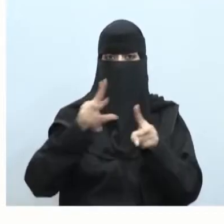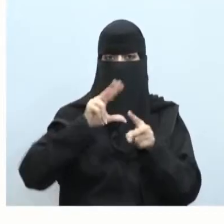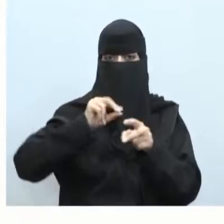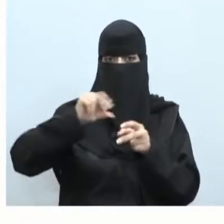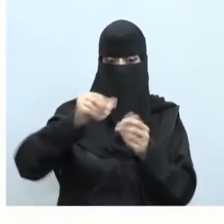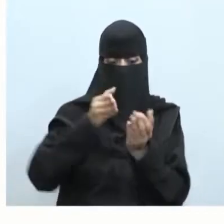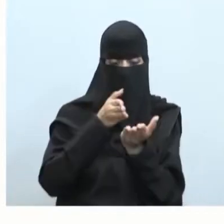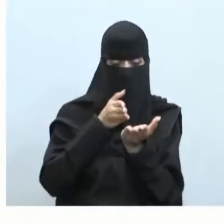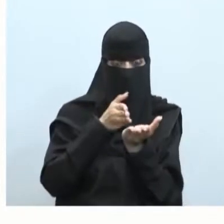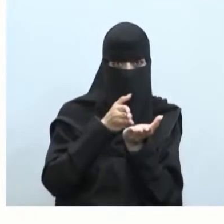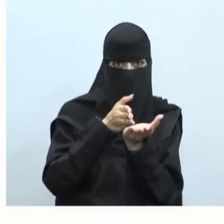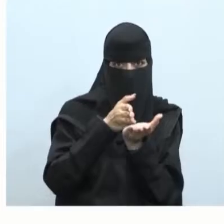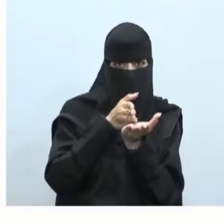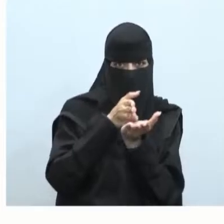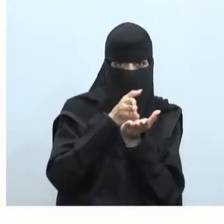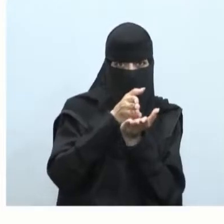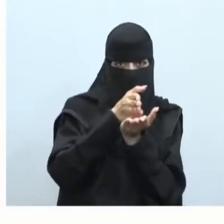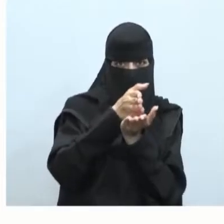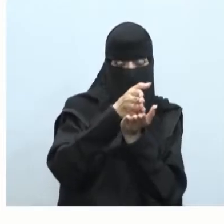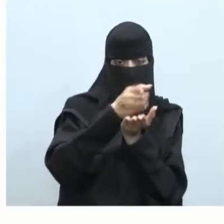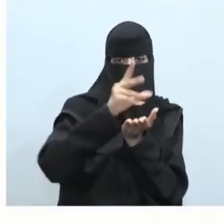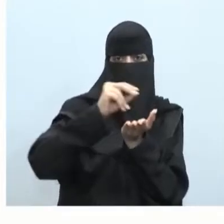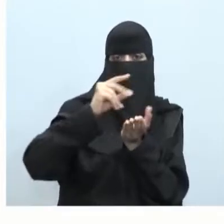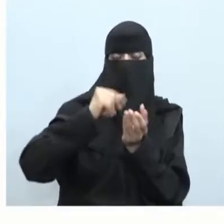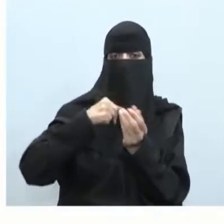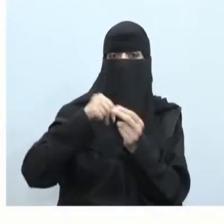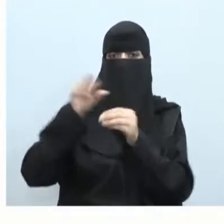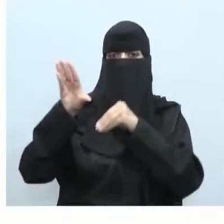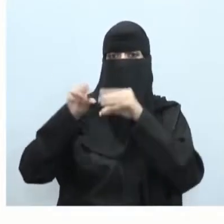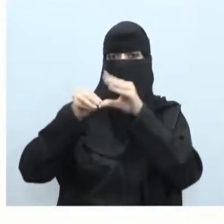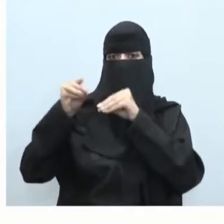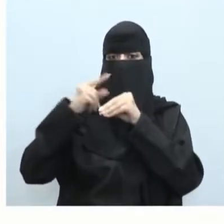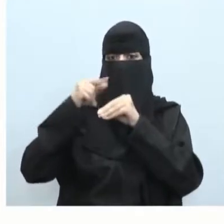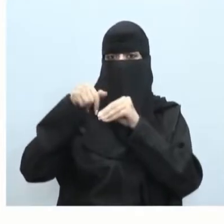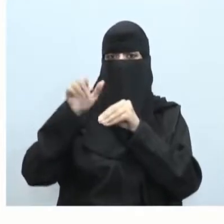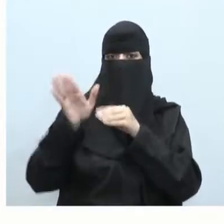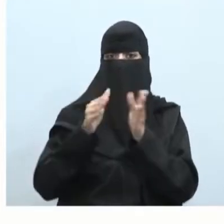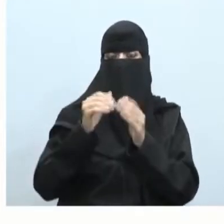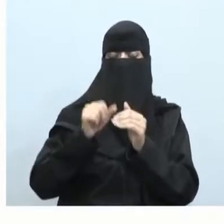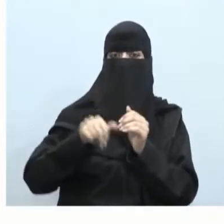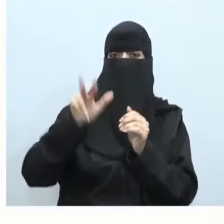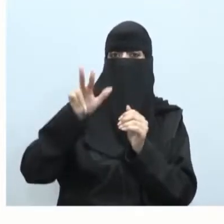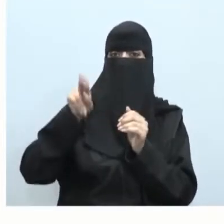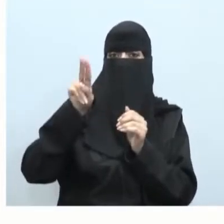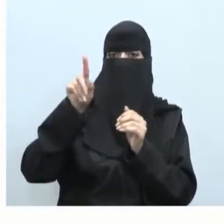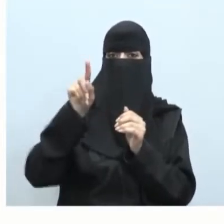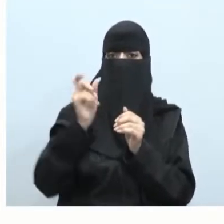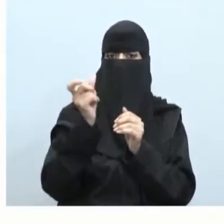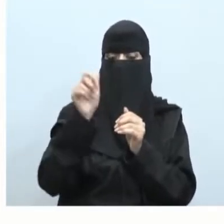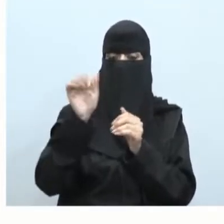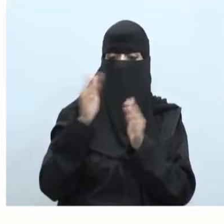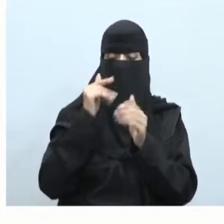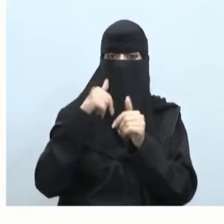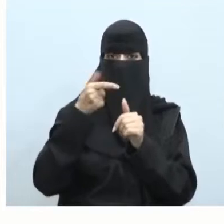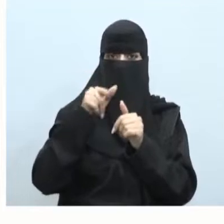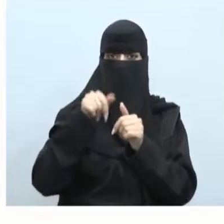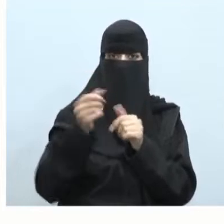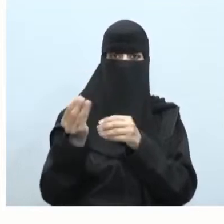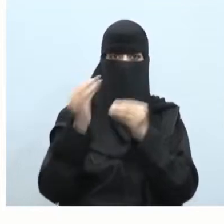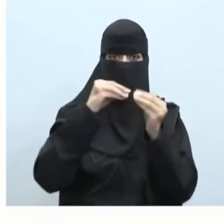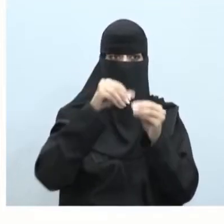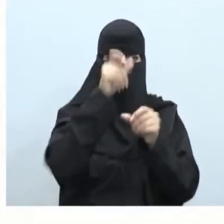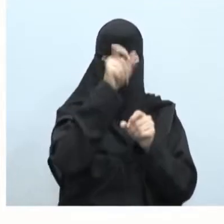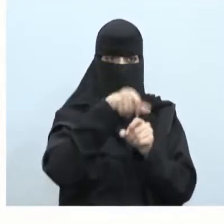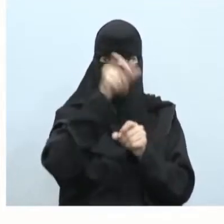كطريق يسلكه تجار التبن وحاملوه حينما يسلك تجار التبن وحاملوه